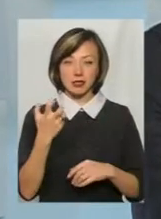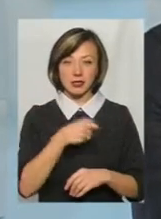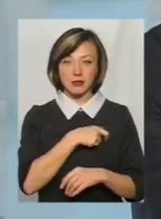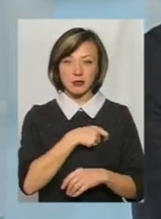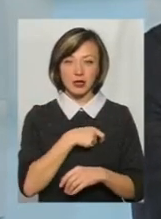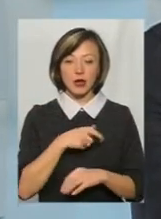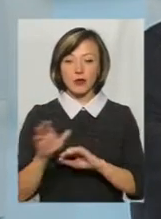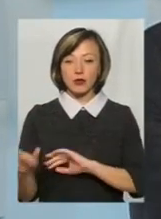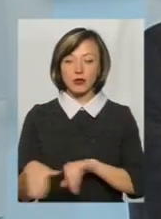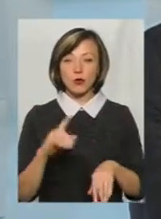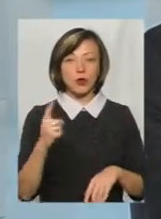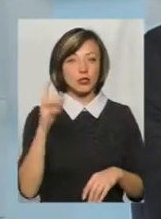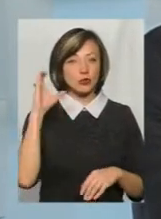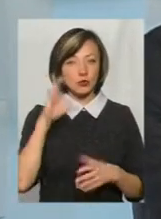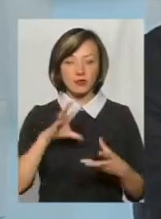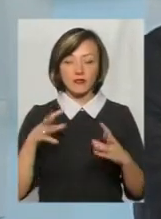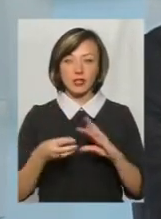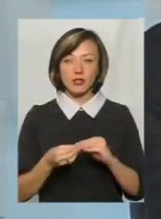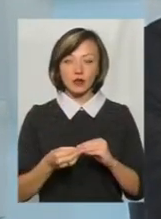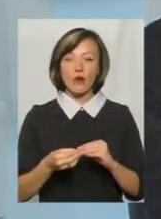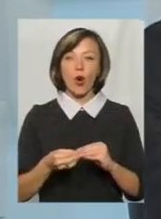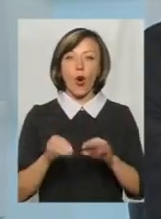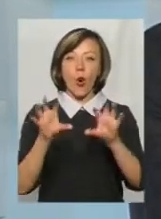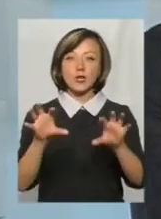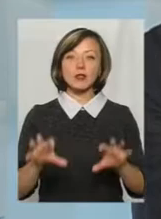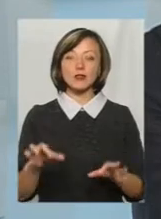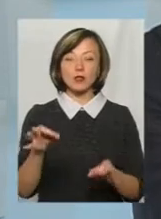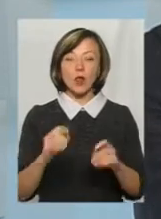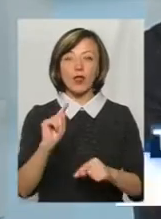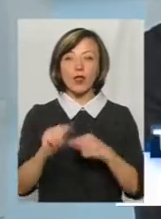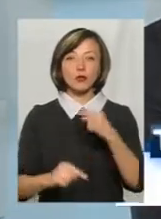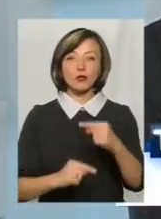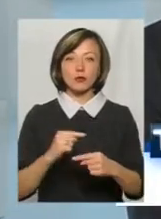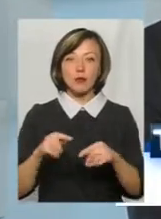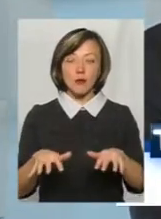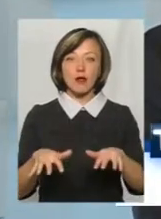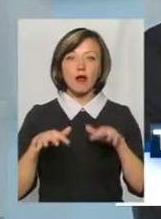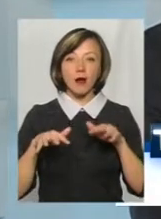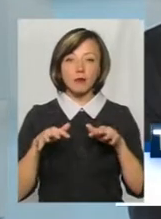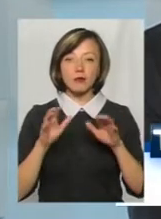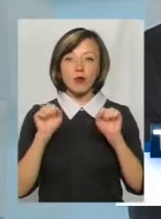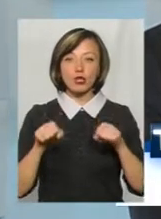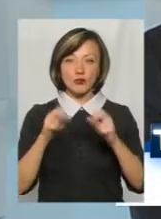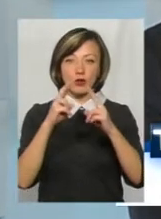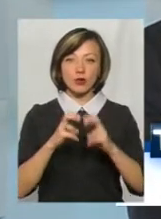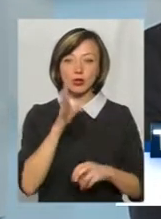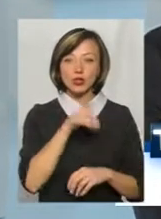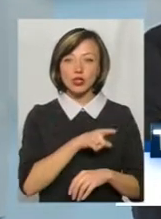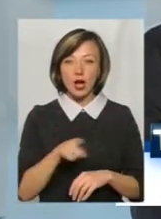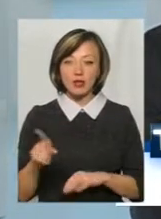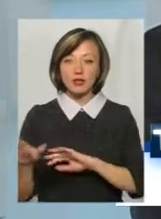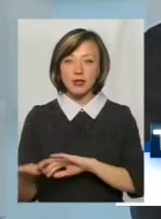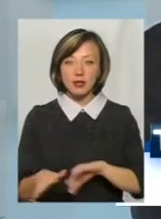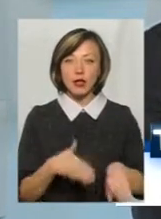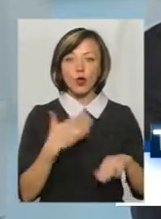Прийшло перше читання, зараз висновок Конституційного суду, а на слідуючій парламентській сесії можливий розгляд. Тобто час йде. Вже буде 18